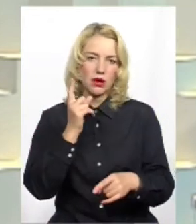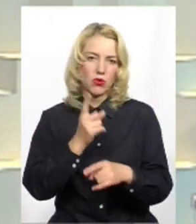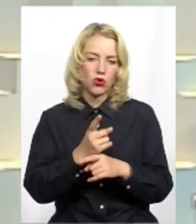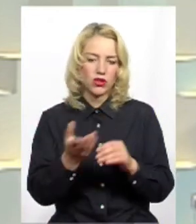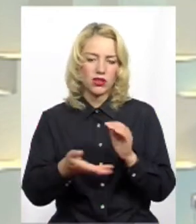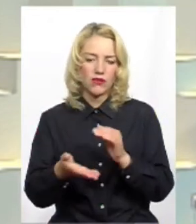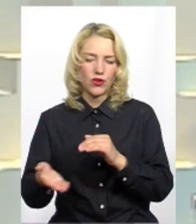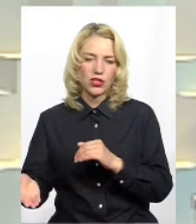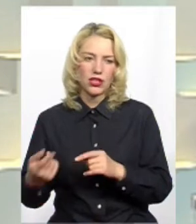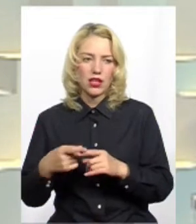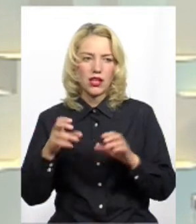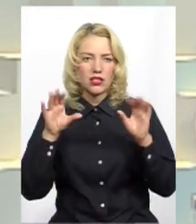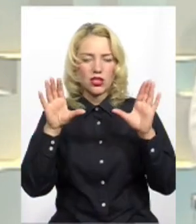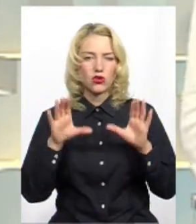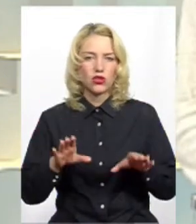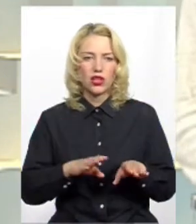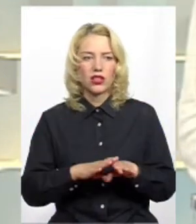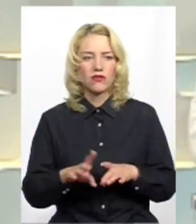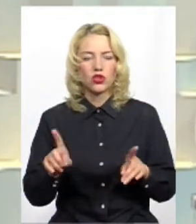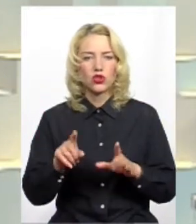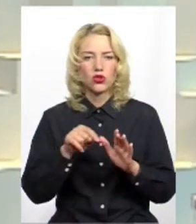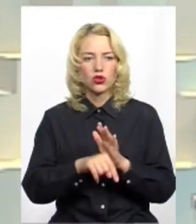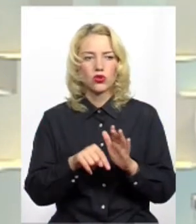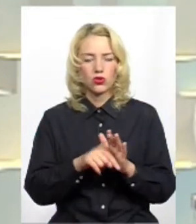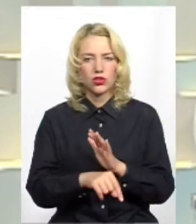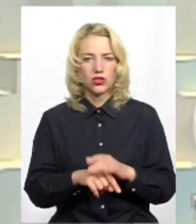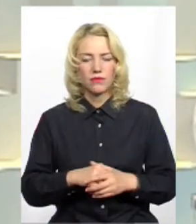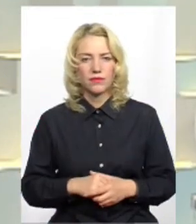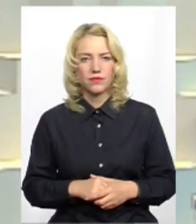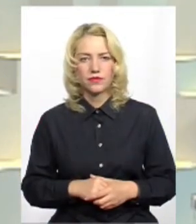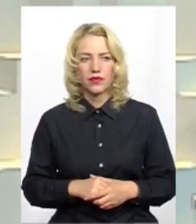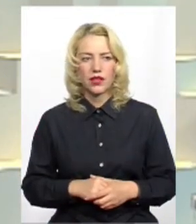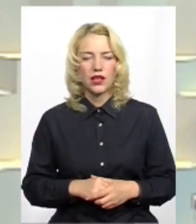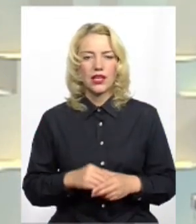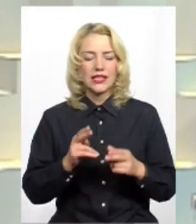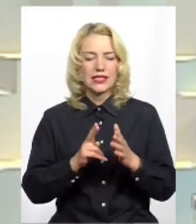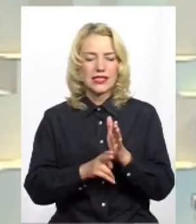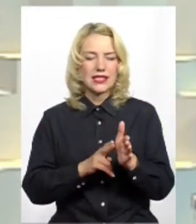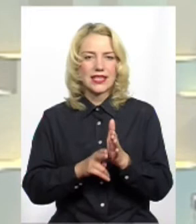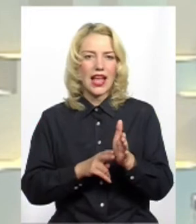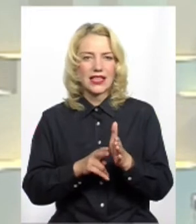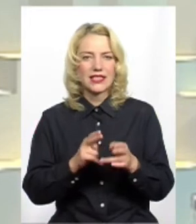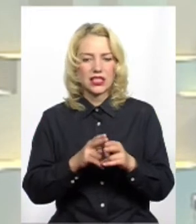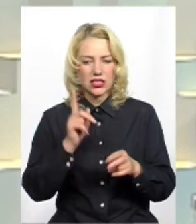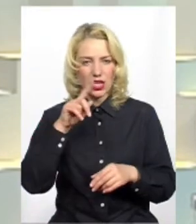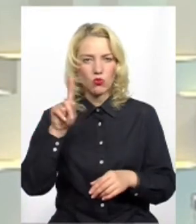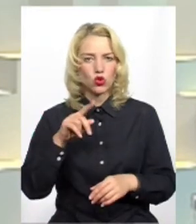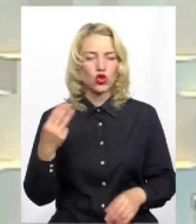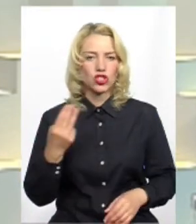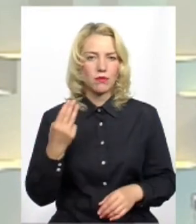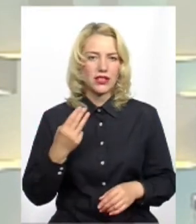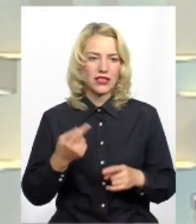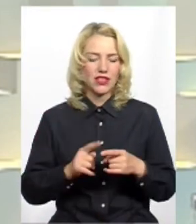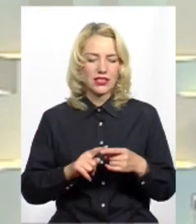законодавчому рівні. Що стосується залізничників, бо ми знаємо в Шепетівці, це узлова